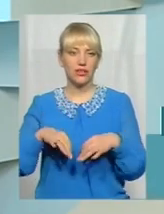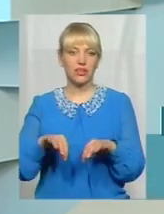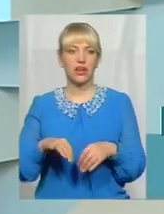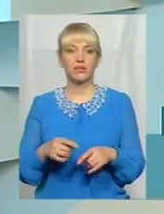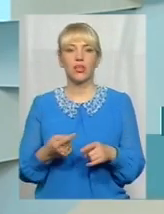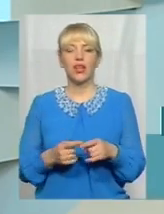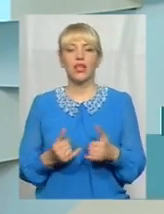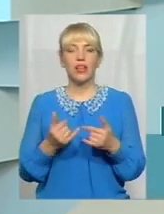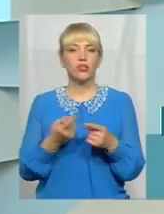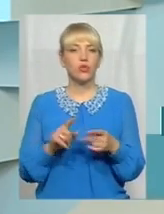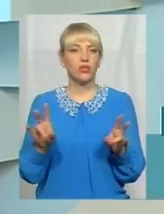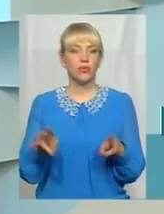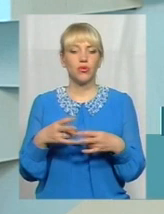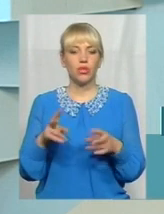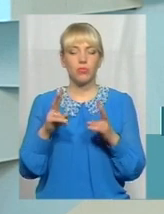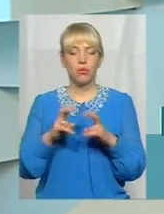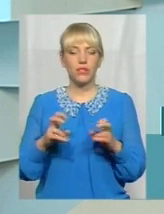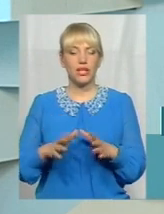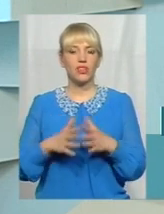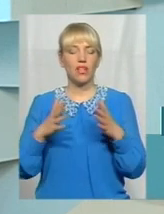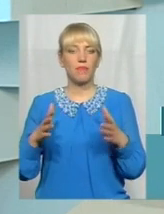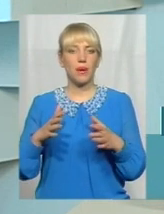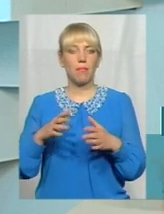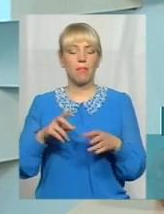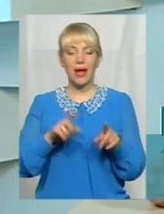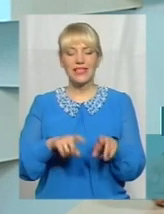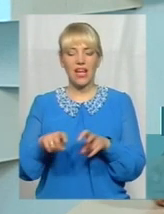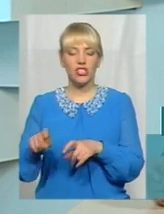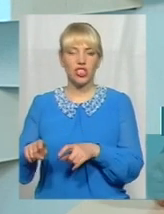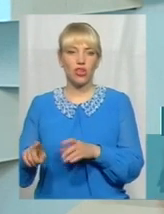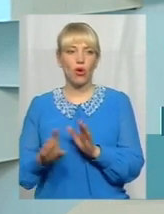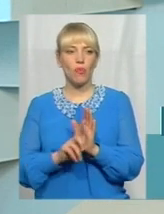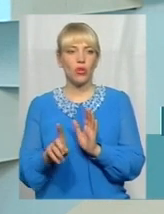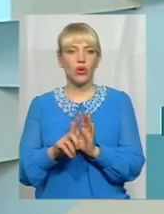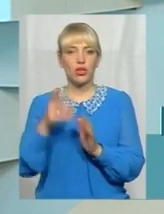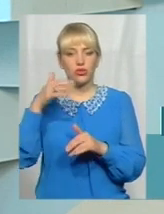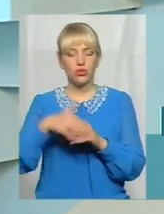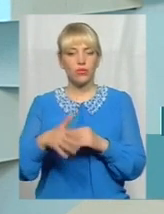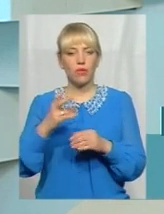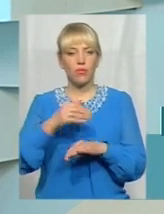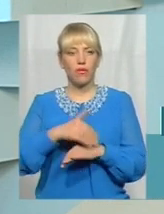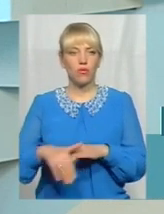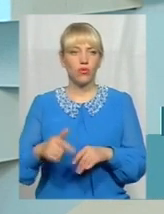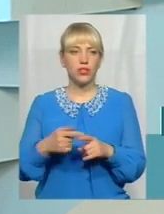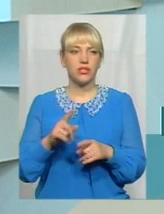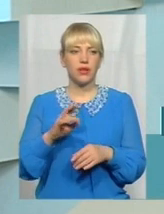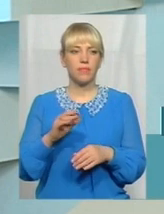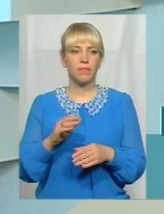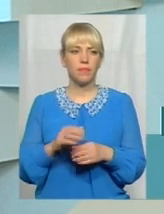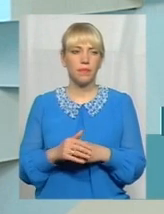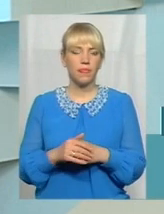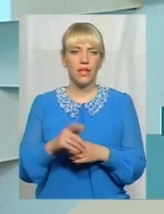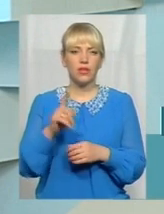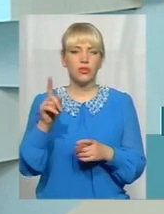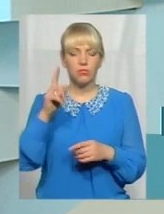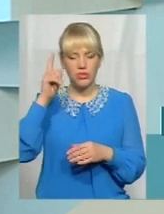цього проводити обстеження пасажиропоток, це зрозуміло по вулицям. Не може, наприклад, в Кличниця, по вулиці Багалія поїхати в